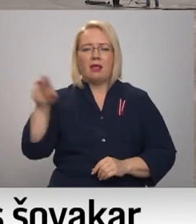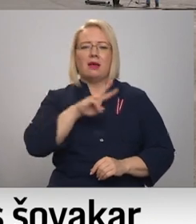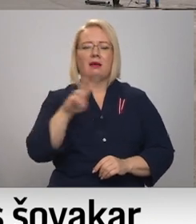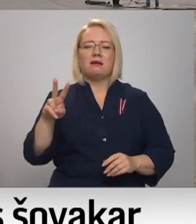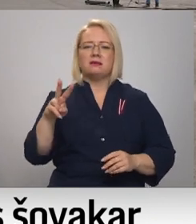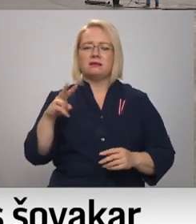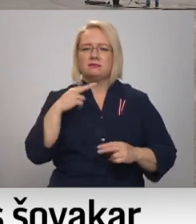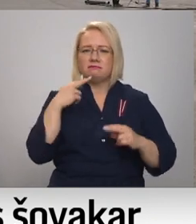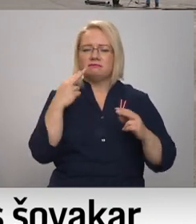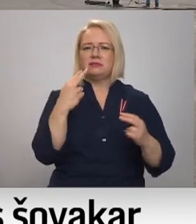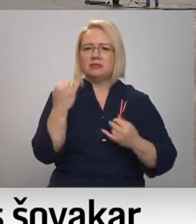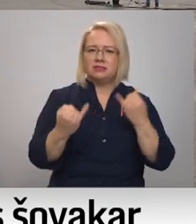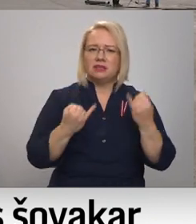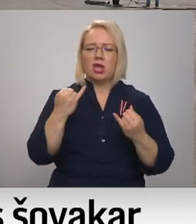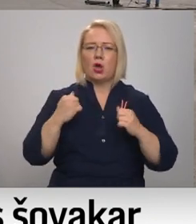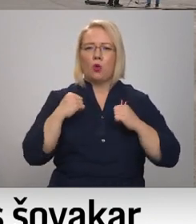cieņā un godā un sargā un salas mūžu.